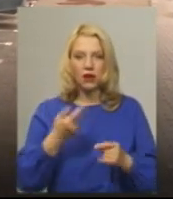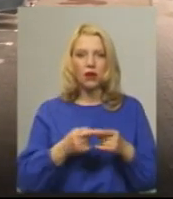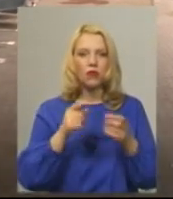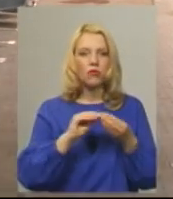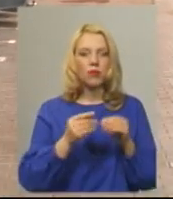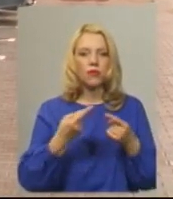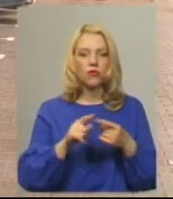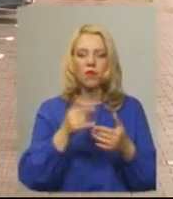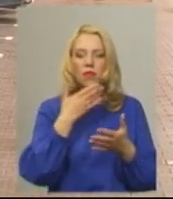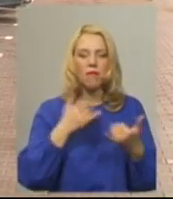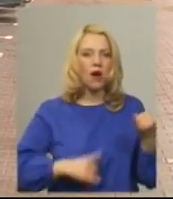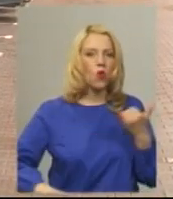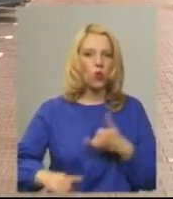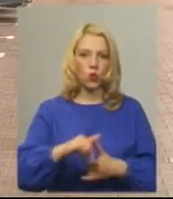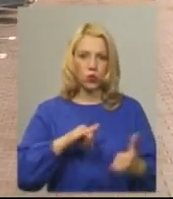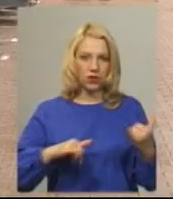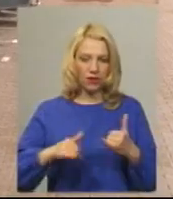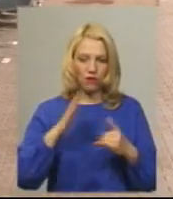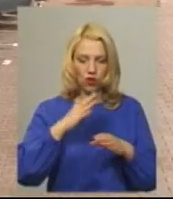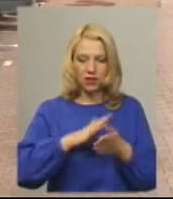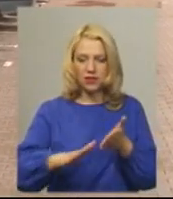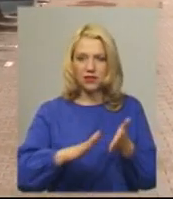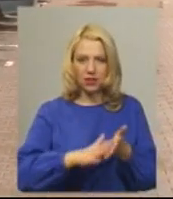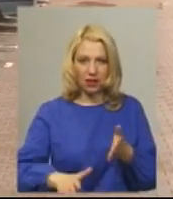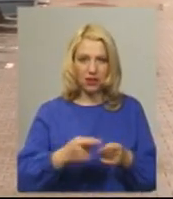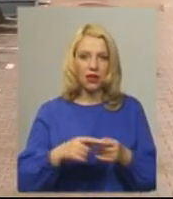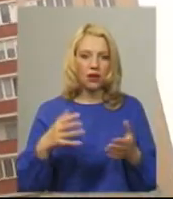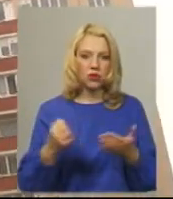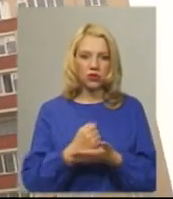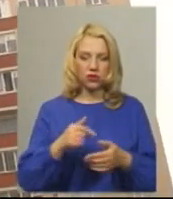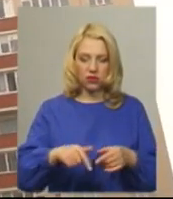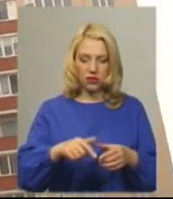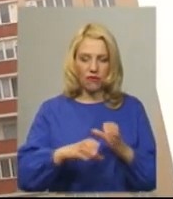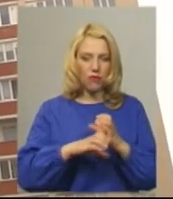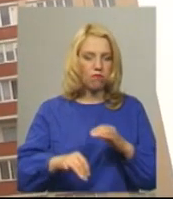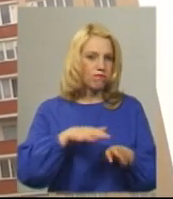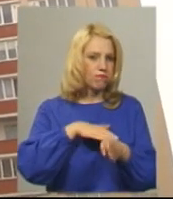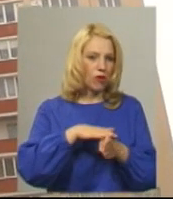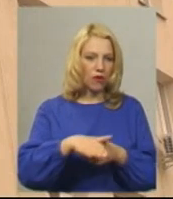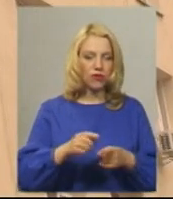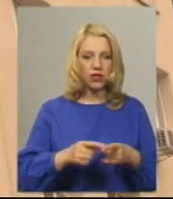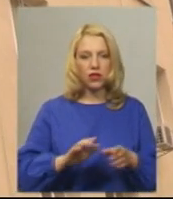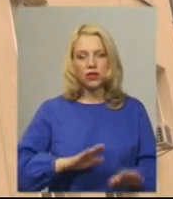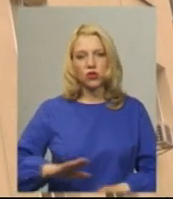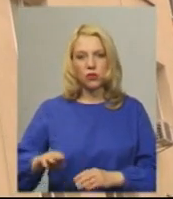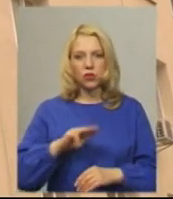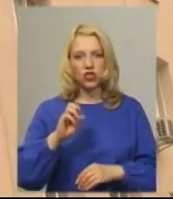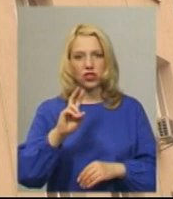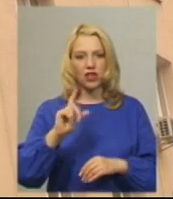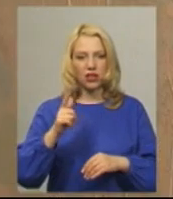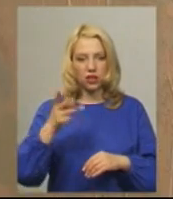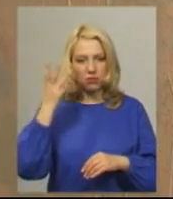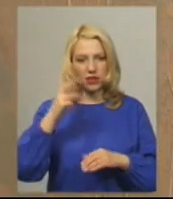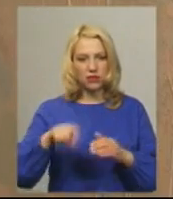стікати. Той канал, наявний, який є на сьогоднішній день біля нашого будинку, він переповнений. Заступник начальника управління житлово-комунального господарства